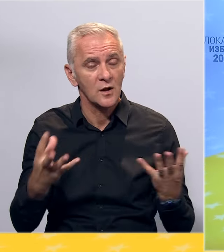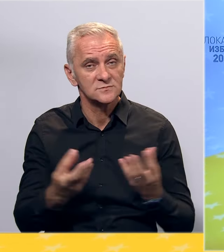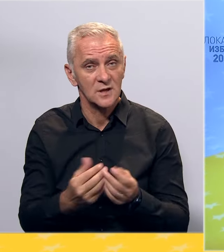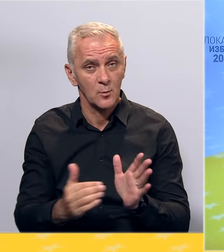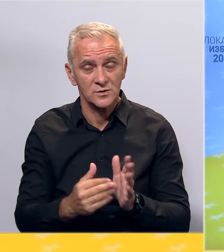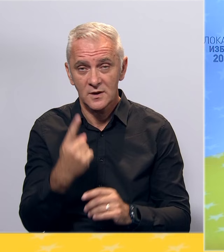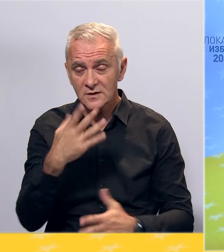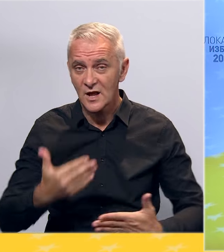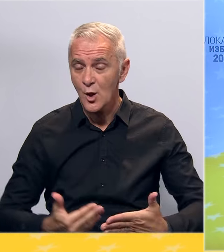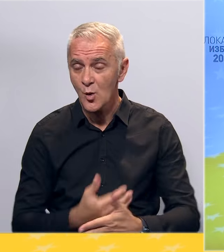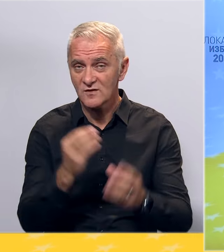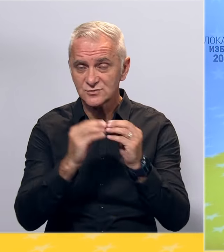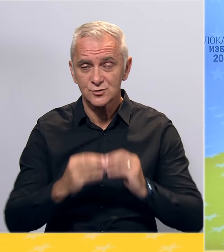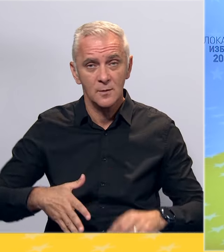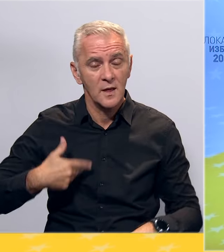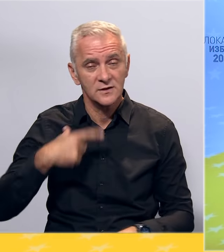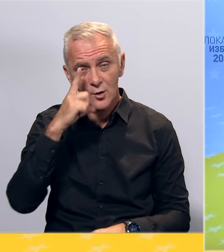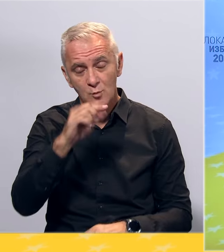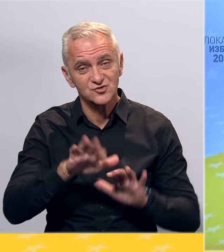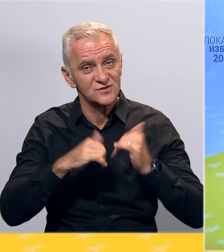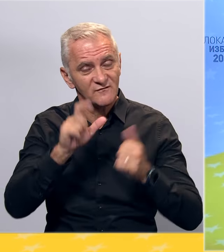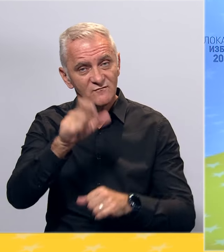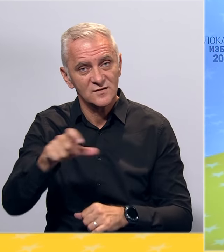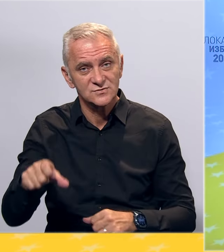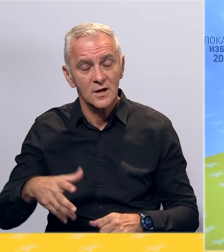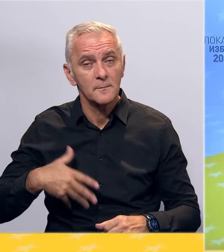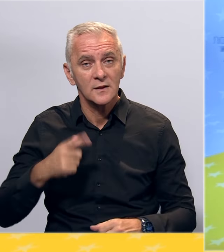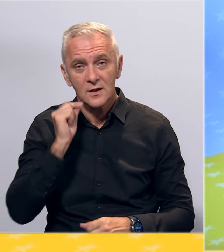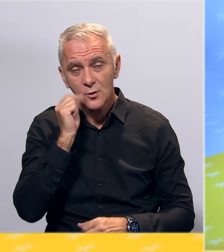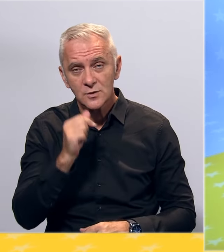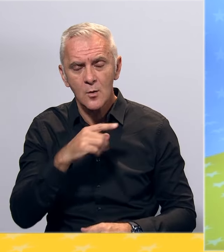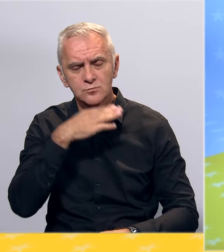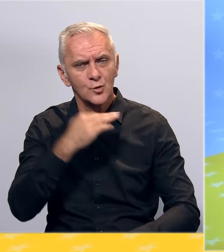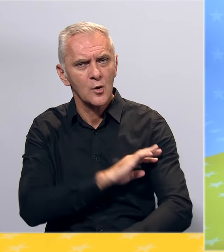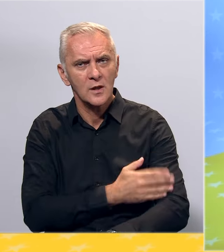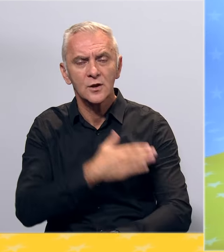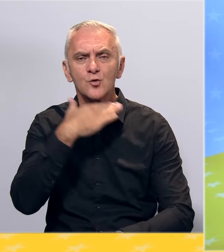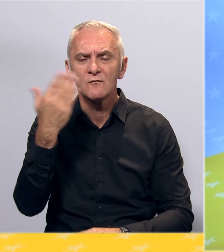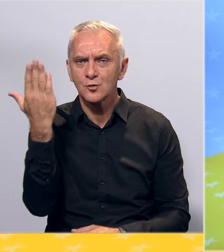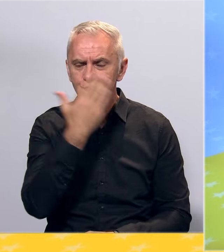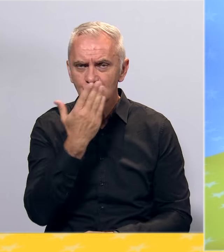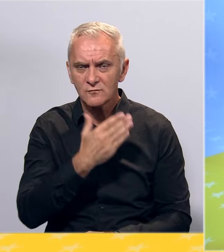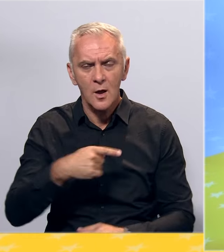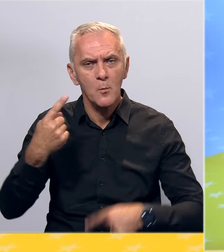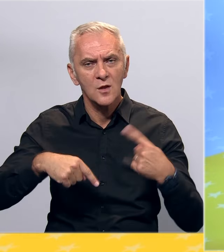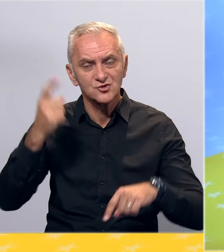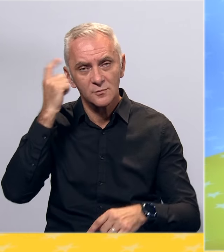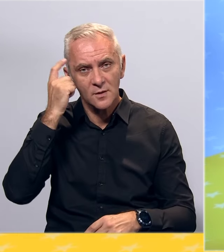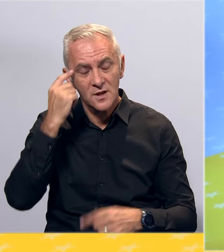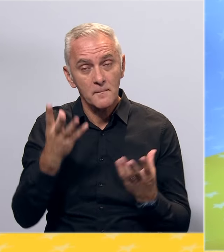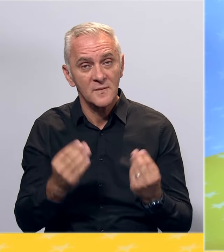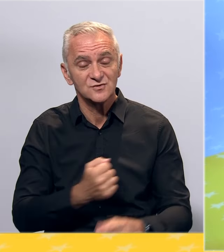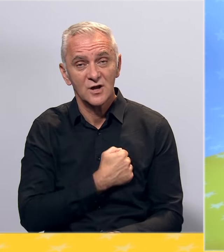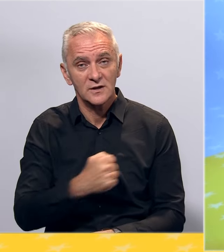potrebna je jedna nova struktura mladih općinskih vijećnika, mladih ljudi punih energije, dovoljno školovanih, političkih i pametnih, previše